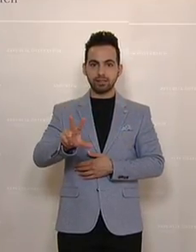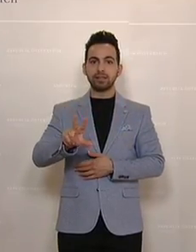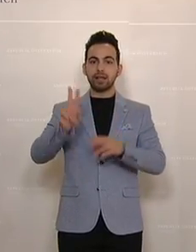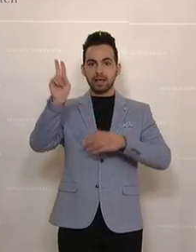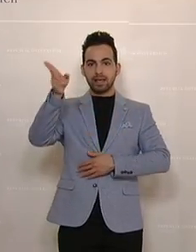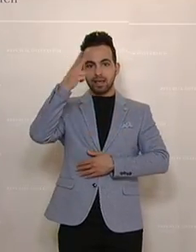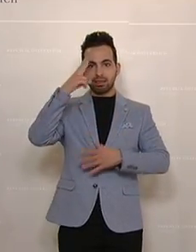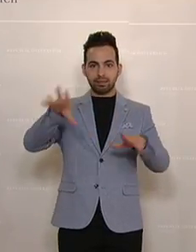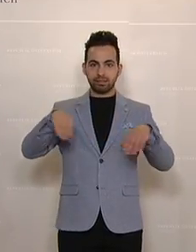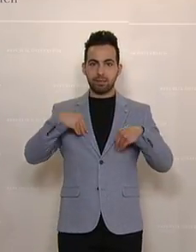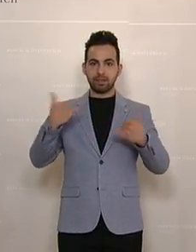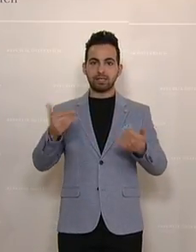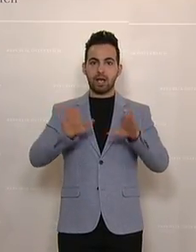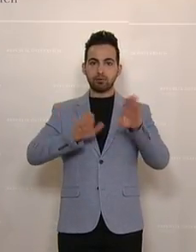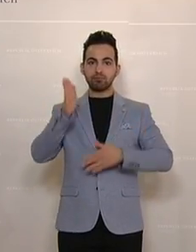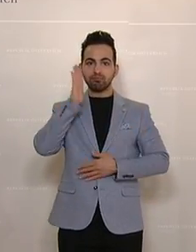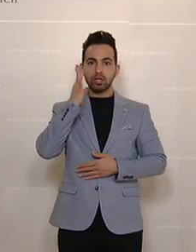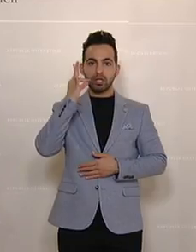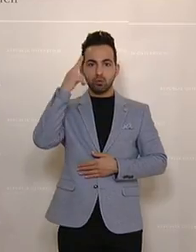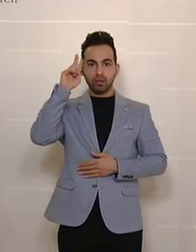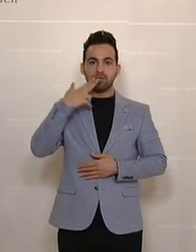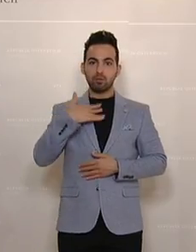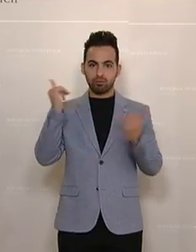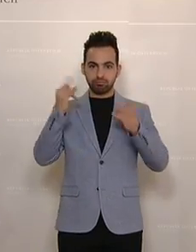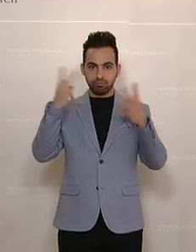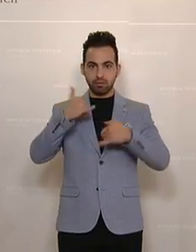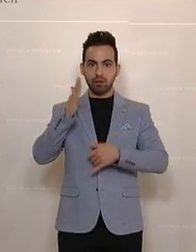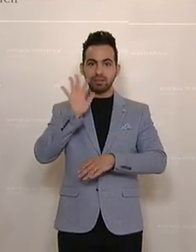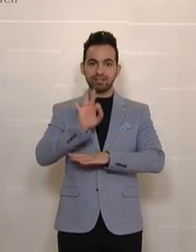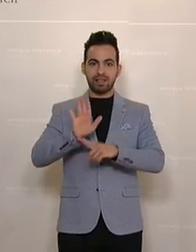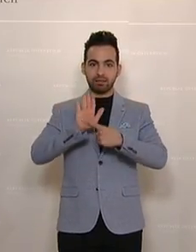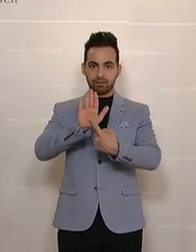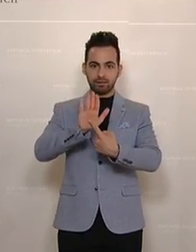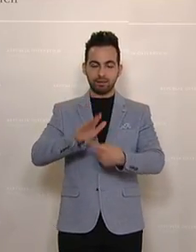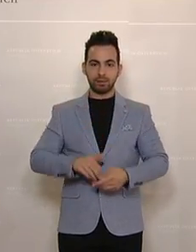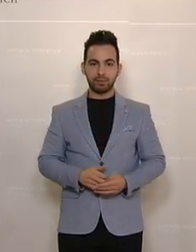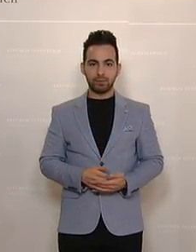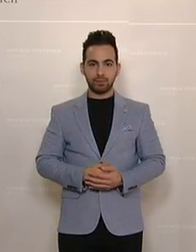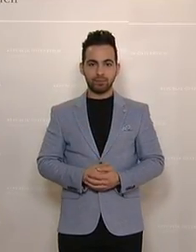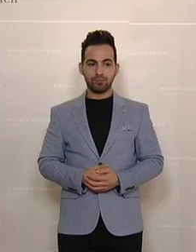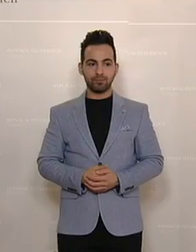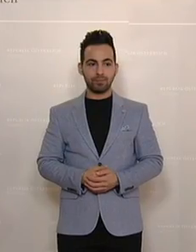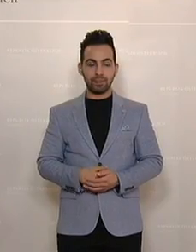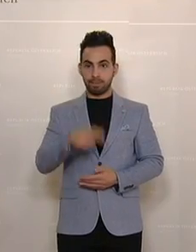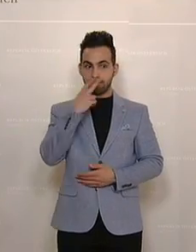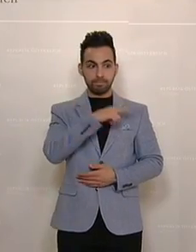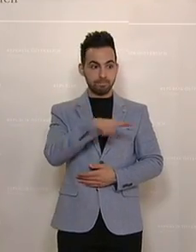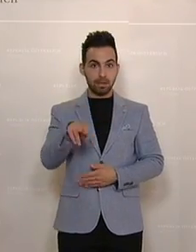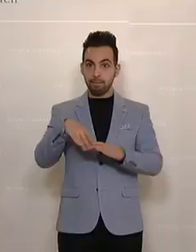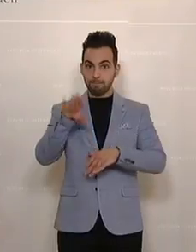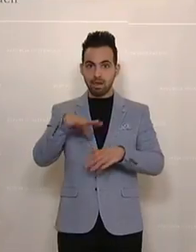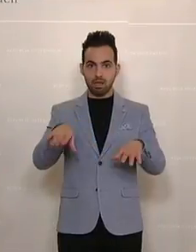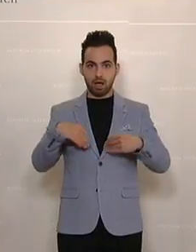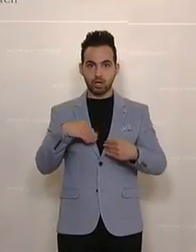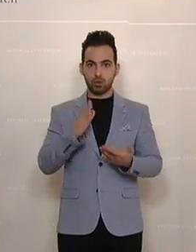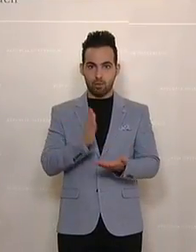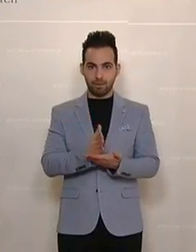Doris Buris ist noch verhindert nach einer Covid-Erkrankung. Und so wechseln sich jetzt